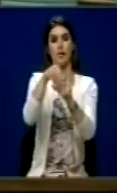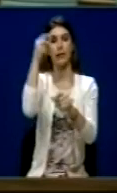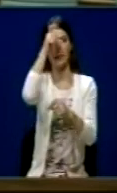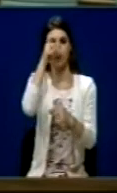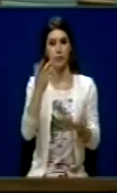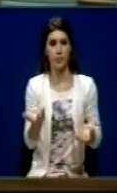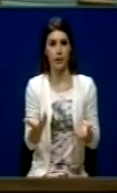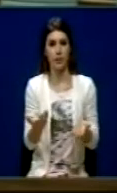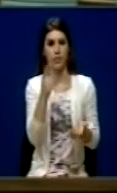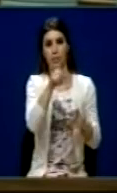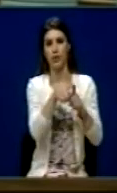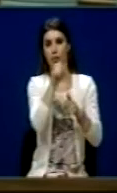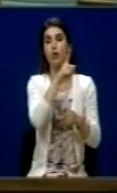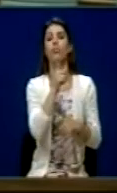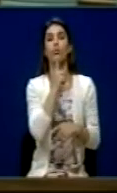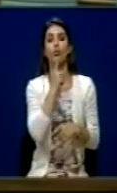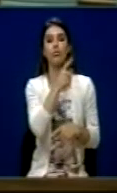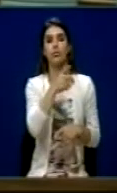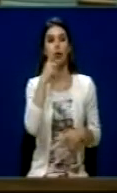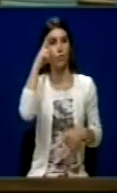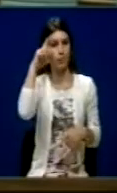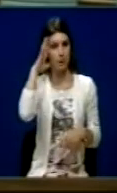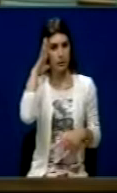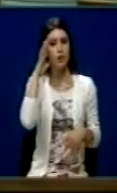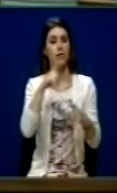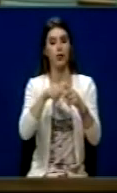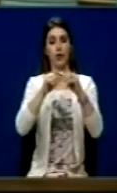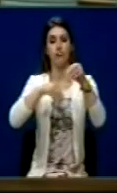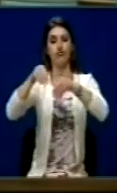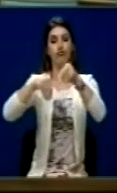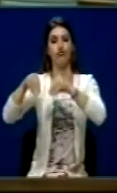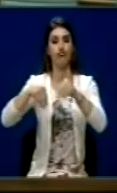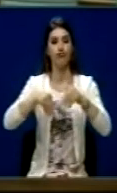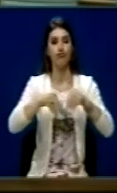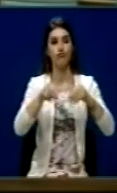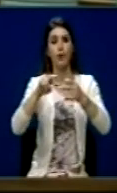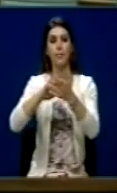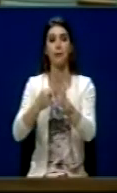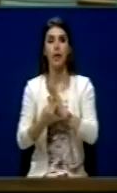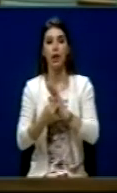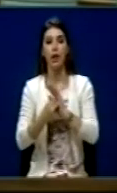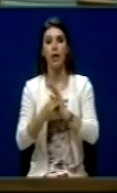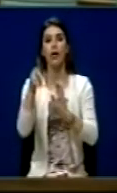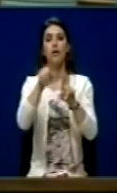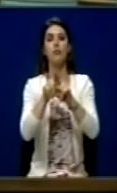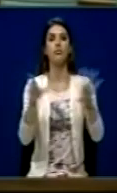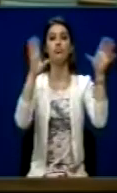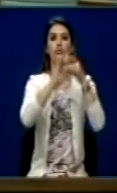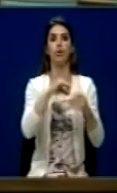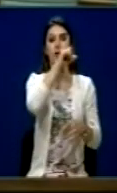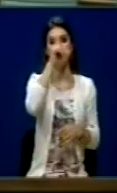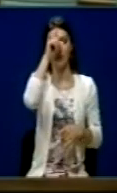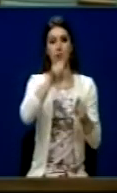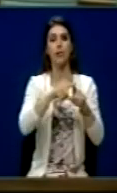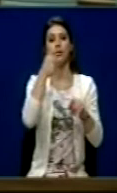ndryshime kushtetuse që për lybë krejë Ministri, të cilat do t'i kamufloj me një ndryshime kushtetuse, të cilin do t'a përdoraj si